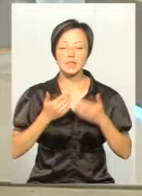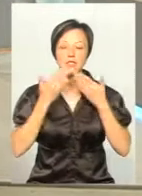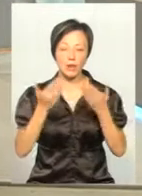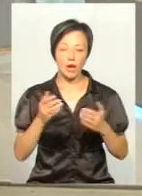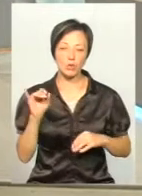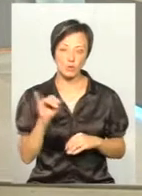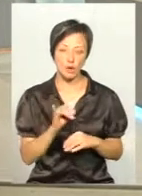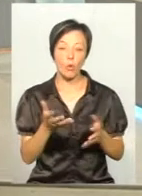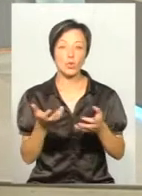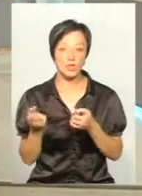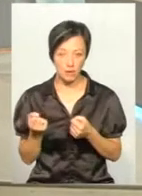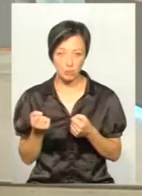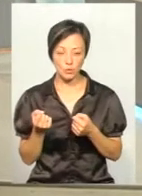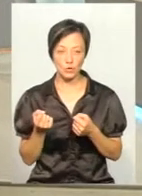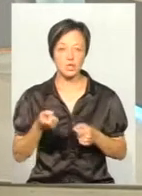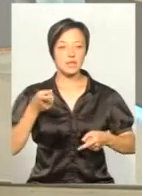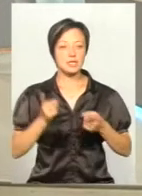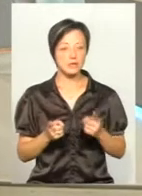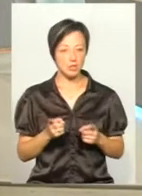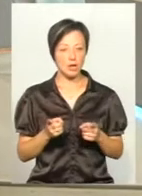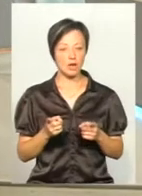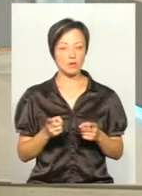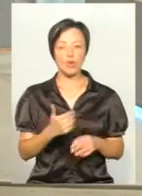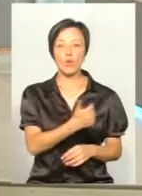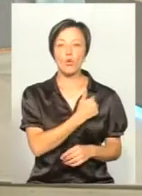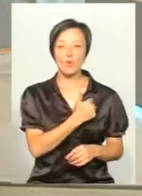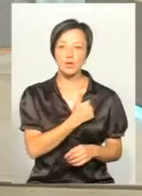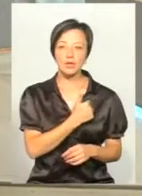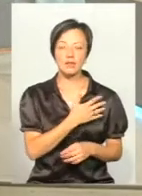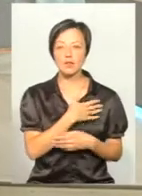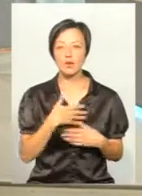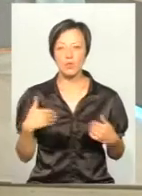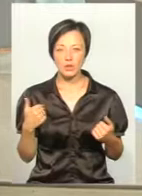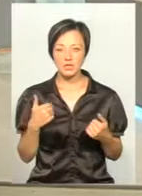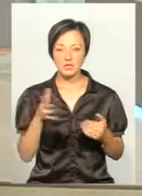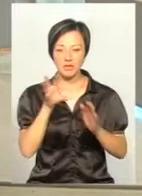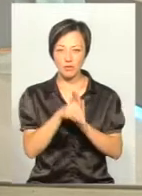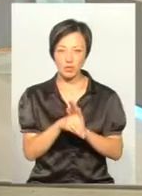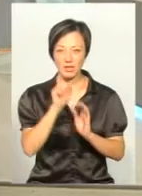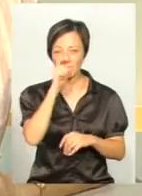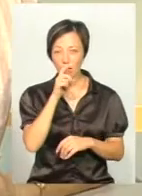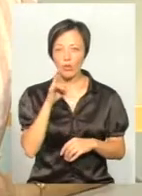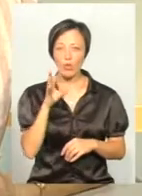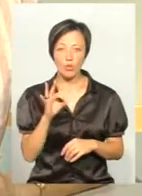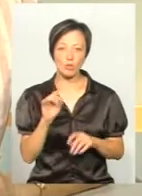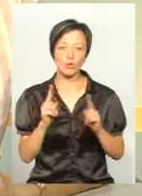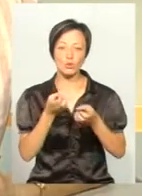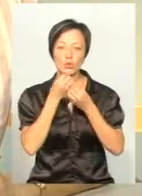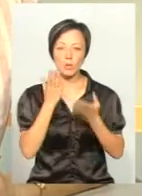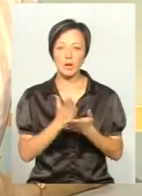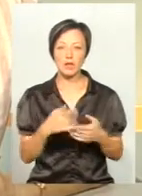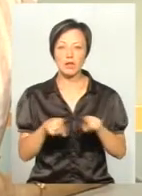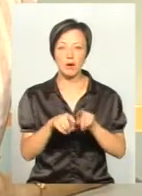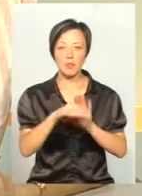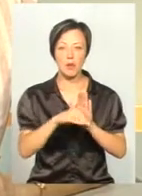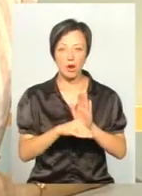отримують. Звичайно, не хочеться ложку дьохтю вносити в бочку меду, тому що це дуже добре, що є така